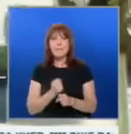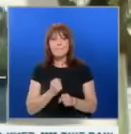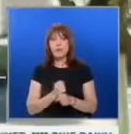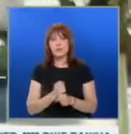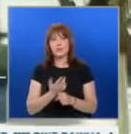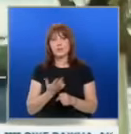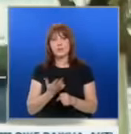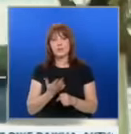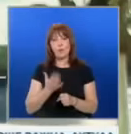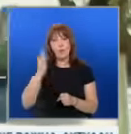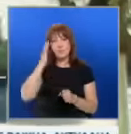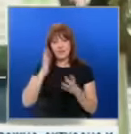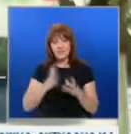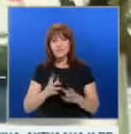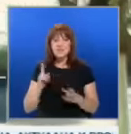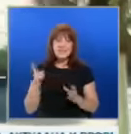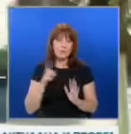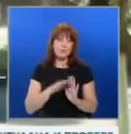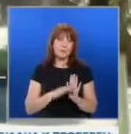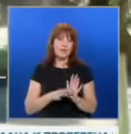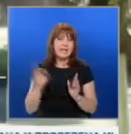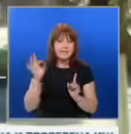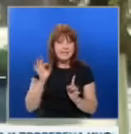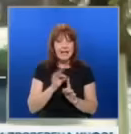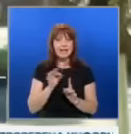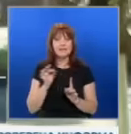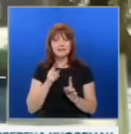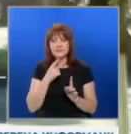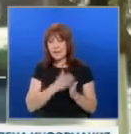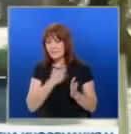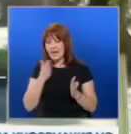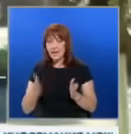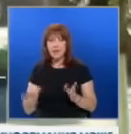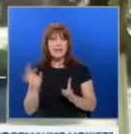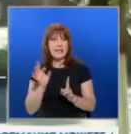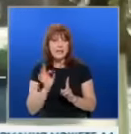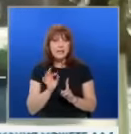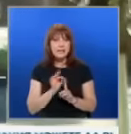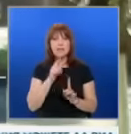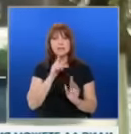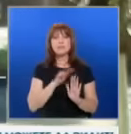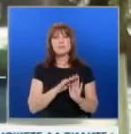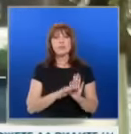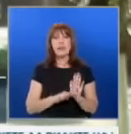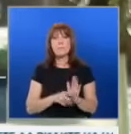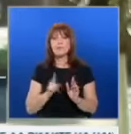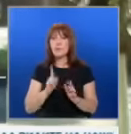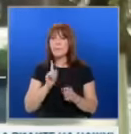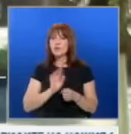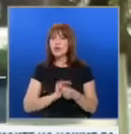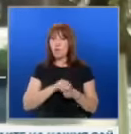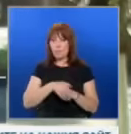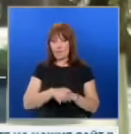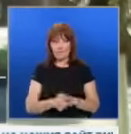конкретна програма, конкретни цели и конкретен период. Това е нещо, което в случая би оправдало някакъв вид за